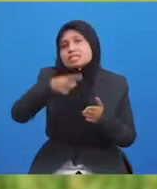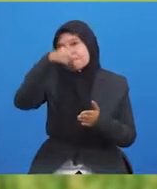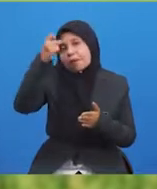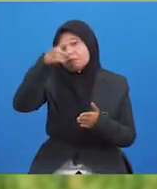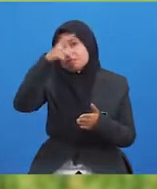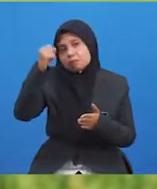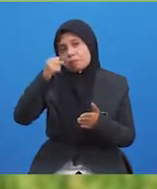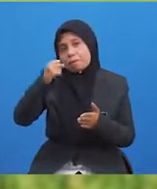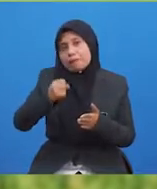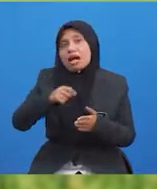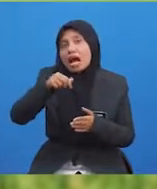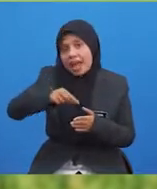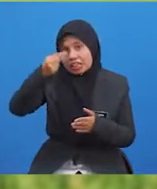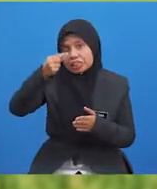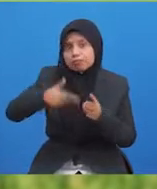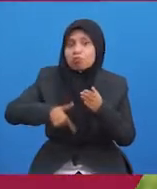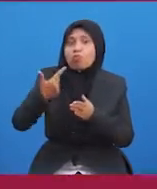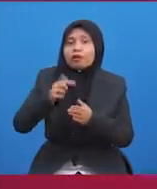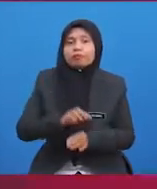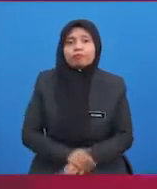keagresifan faktor luaran.